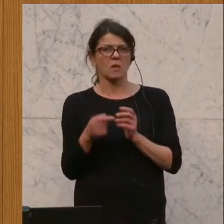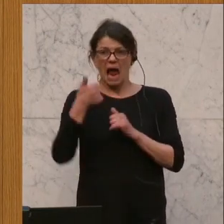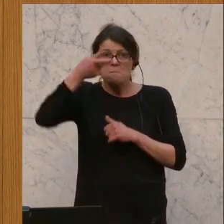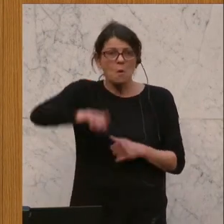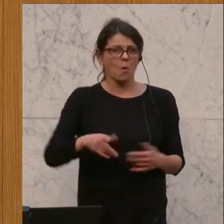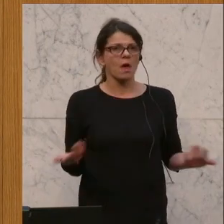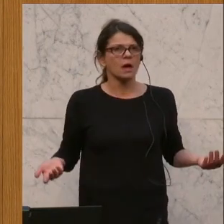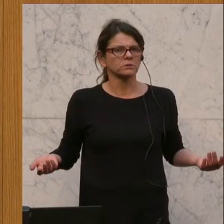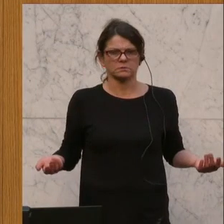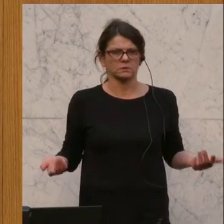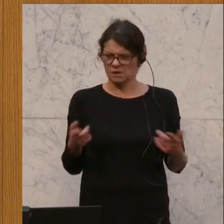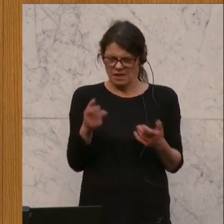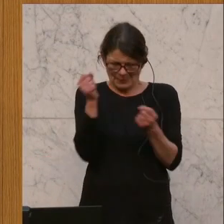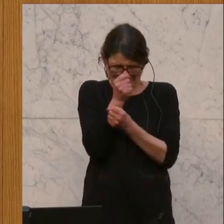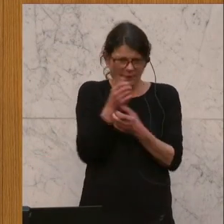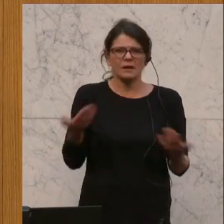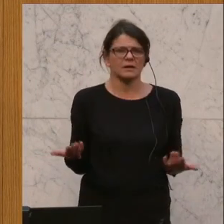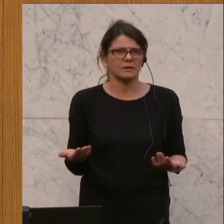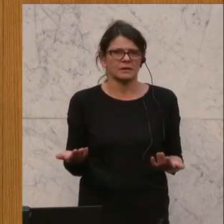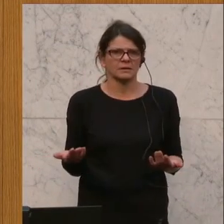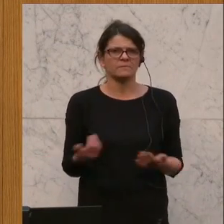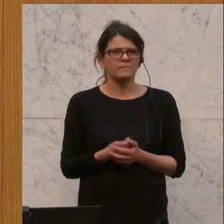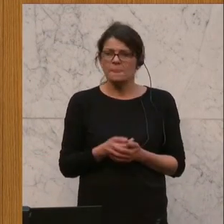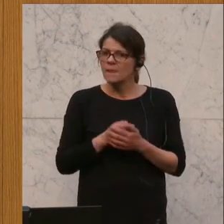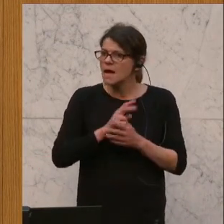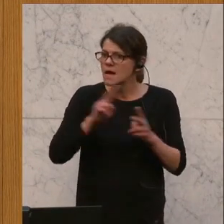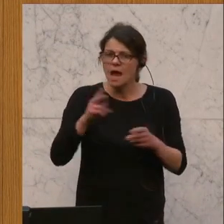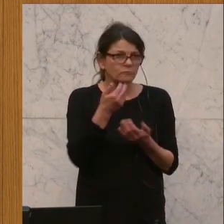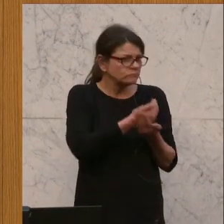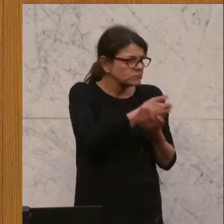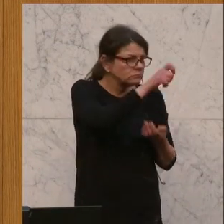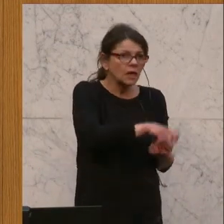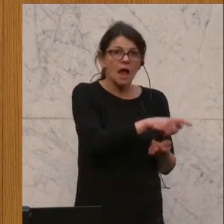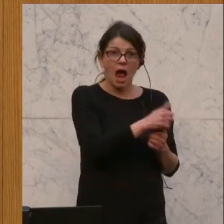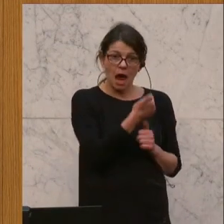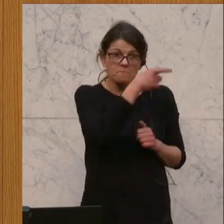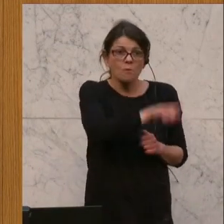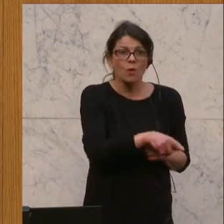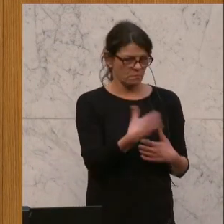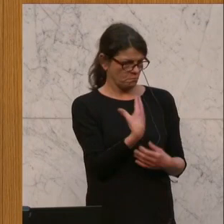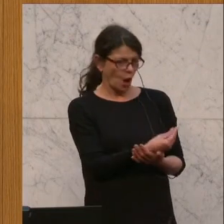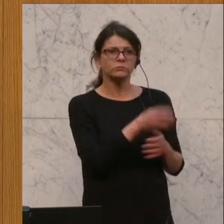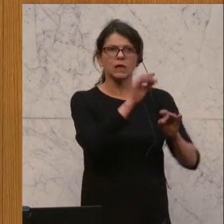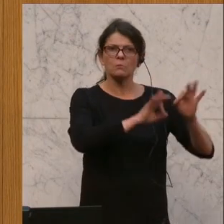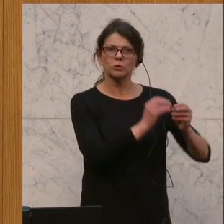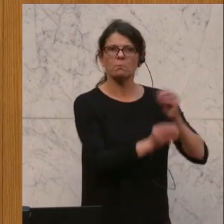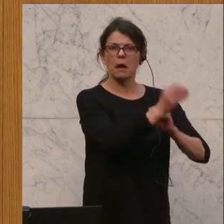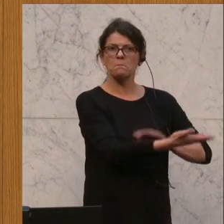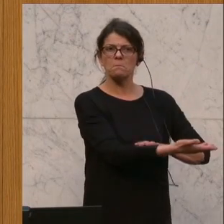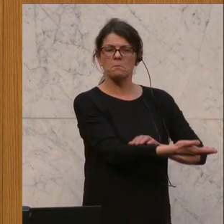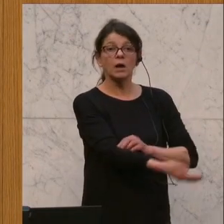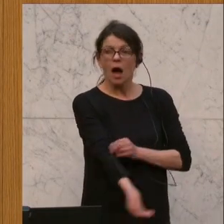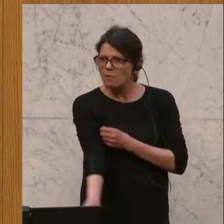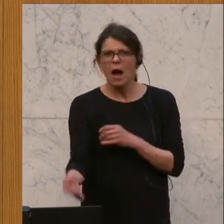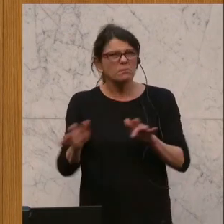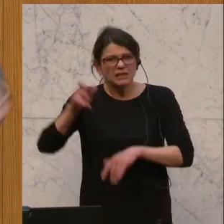Das ist völlig absurd geworden alles. Kein Erwerbstätiger kriegt für einen Monat irgendwo 10% Erhöhung. Aber